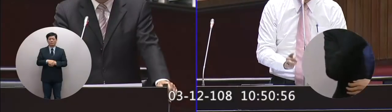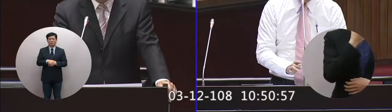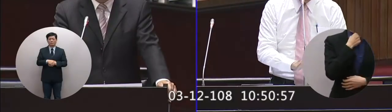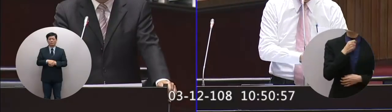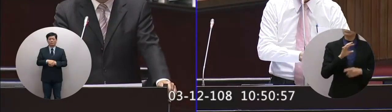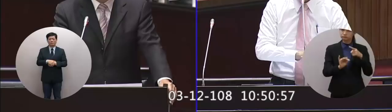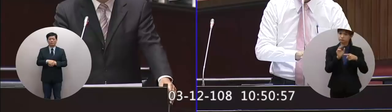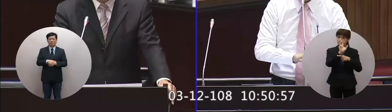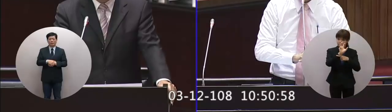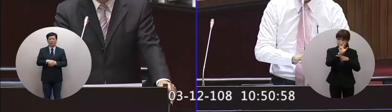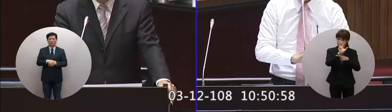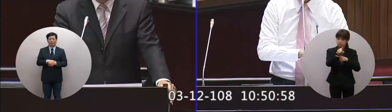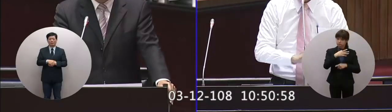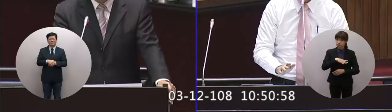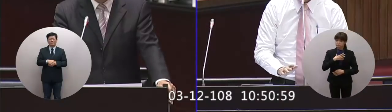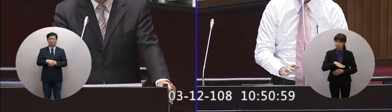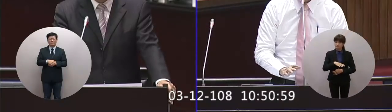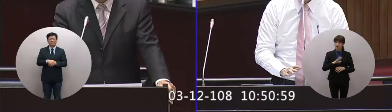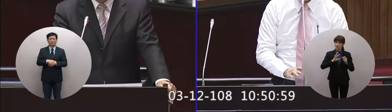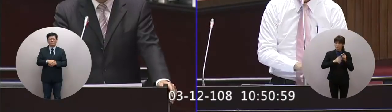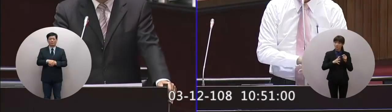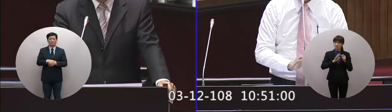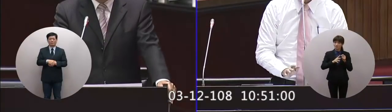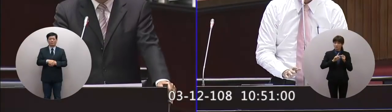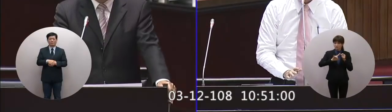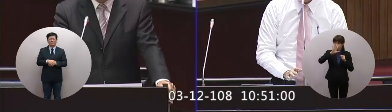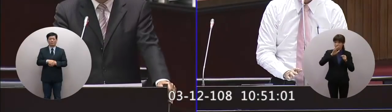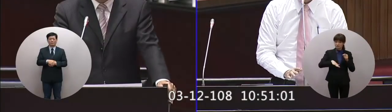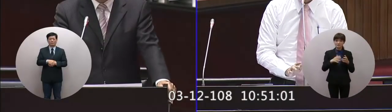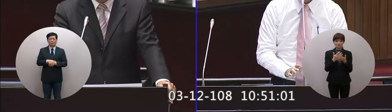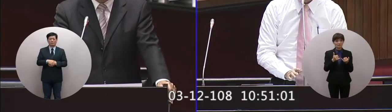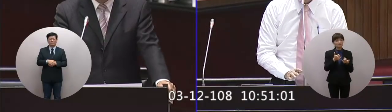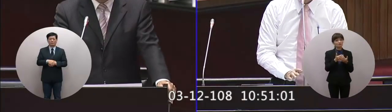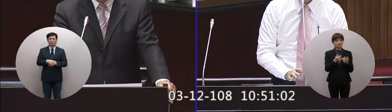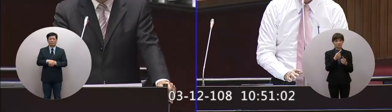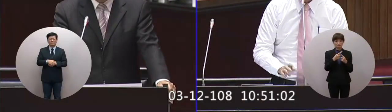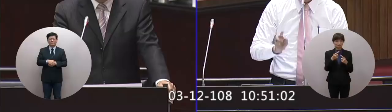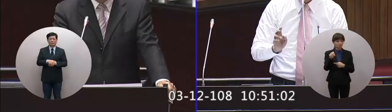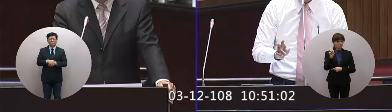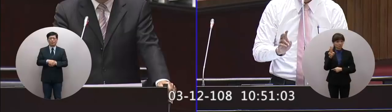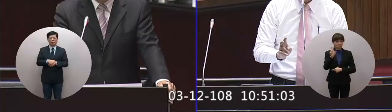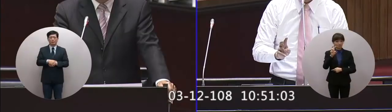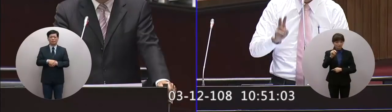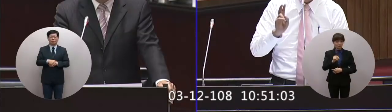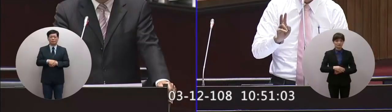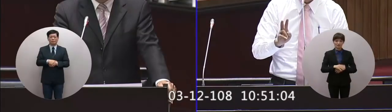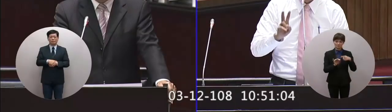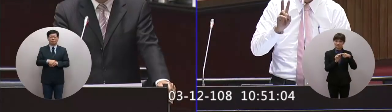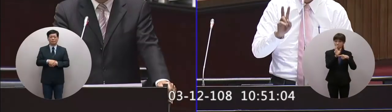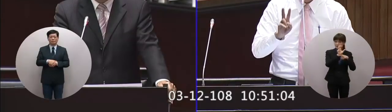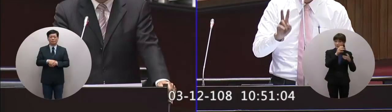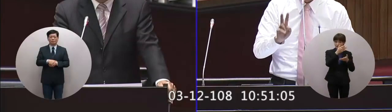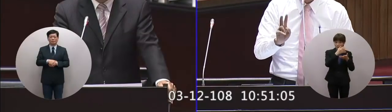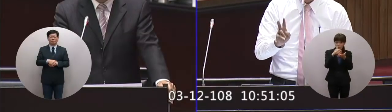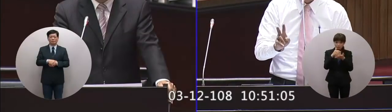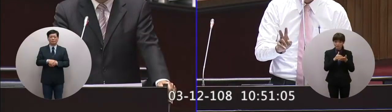之八十你知道嗎我們只要算高中以下的大概有三百二十萬的學生百分之八十你扣掉